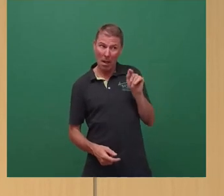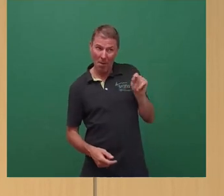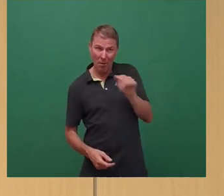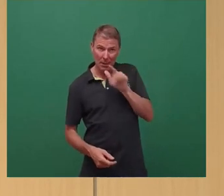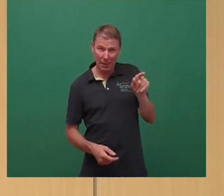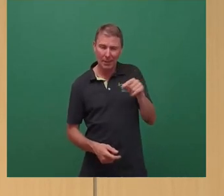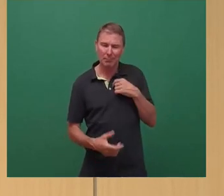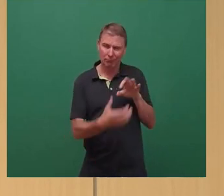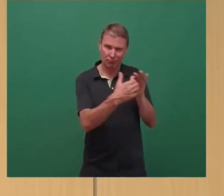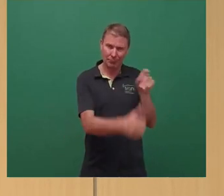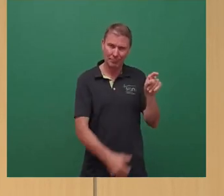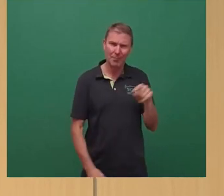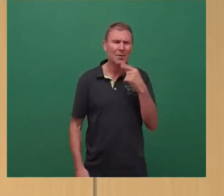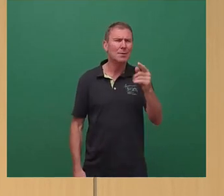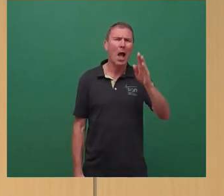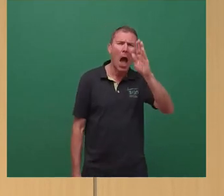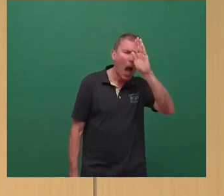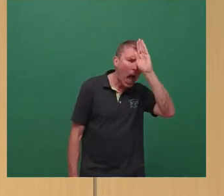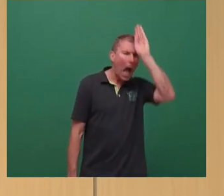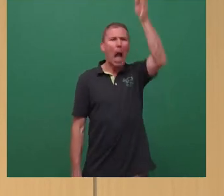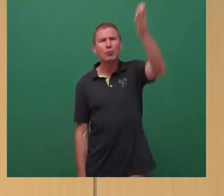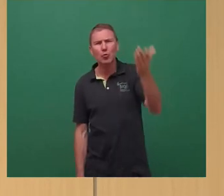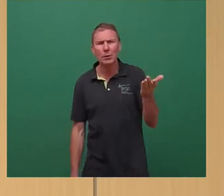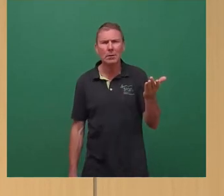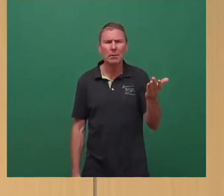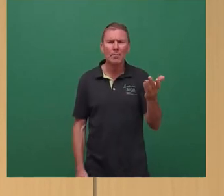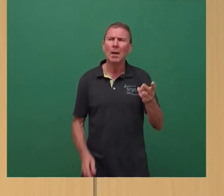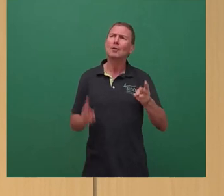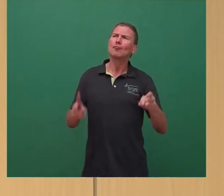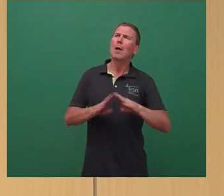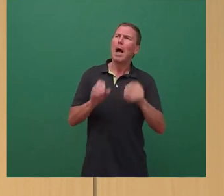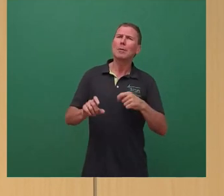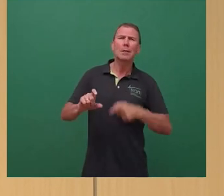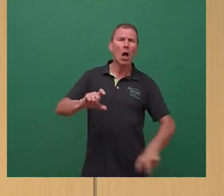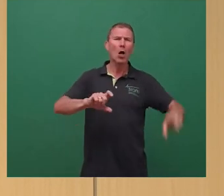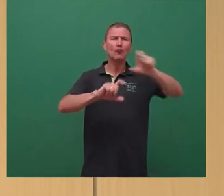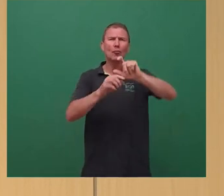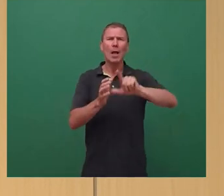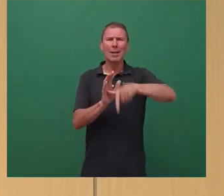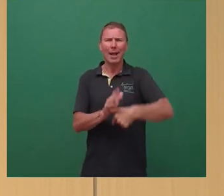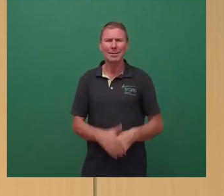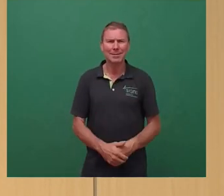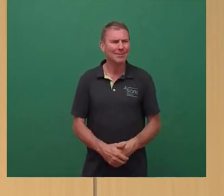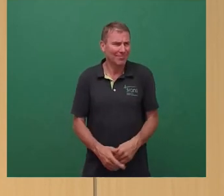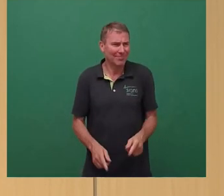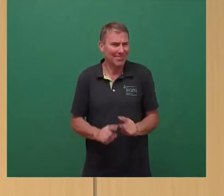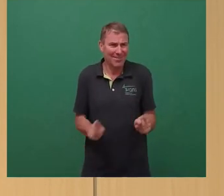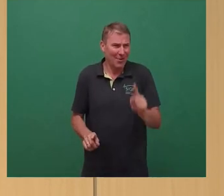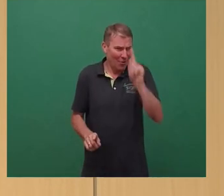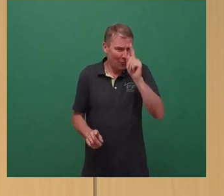sagen. Sie finden es vollkommen absurd, dass wir aus einem städtischen Haushalt Zuschüsse leisten. Das ist in vielen deutschen Städten Realität.